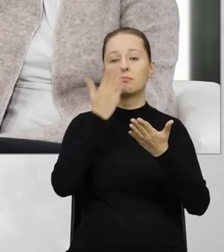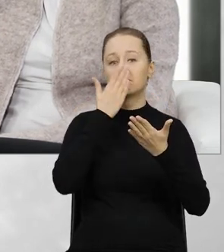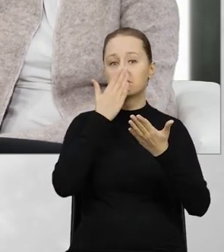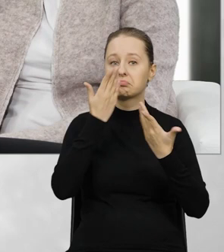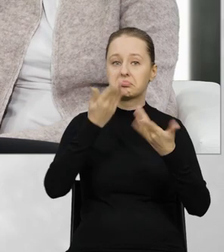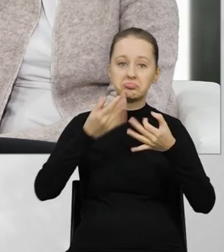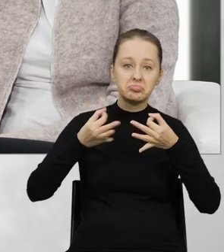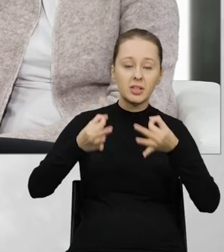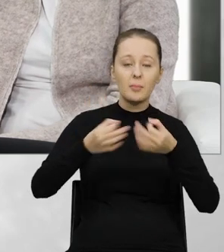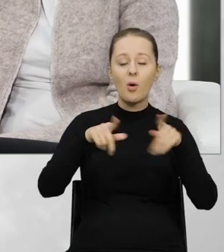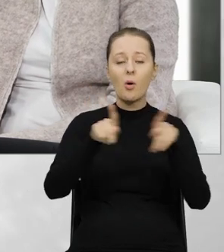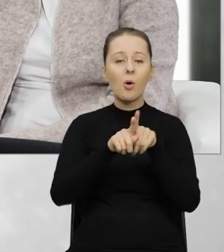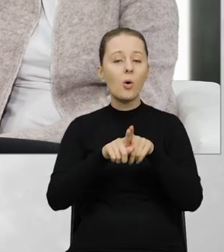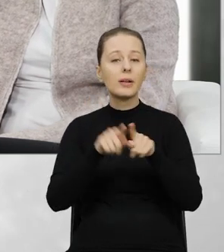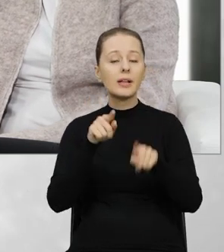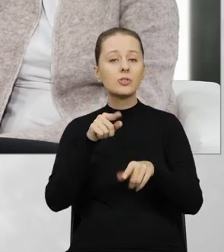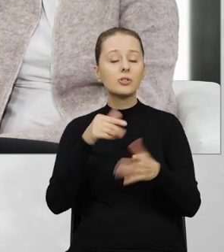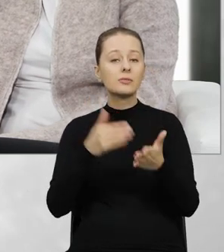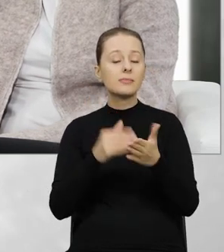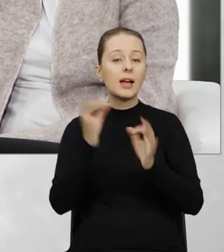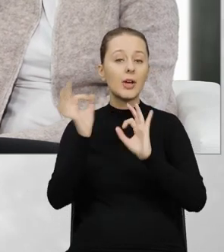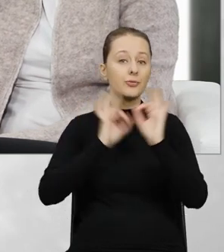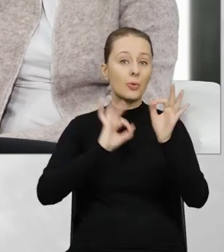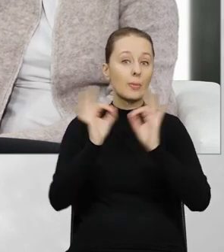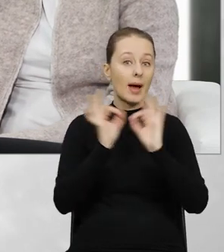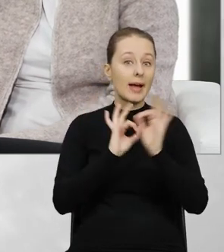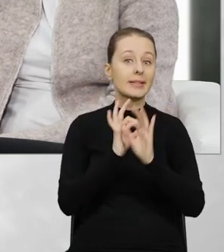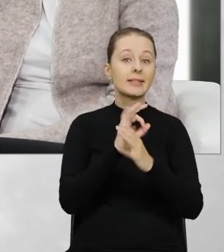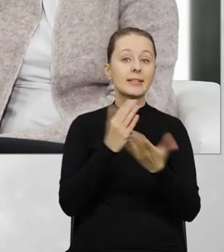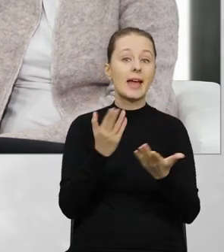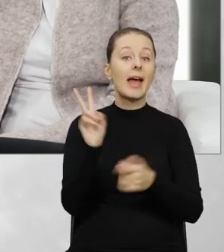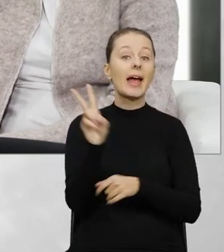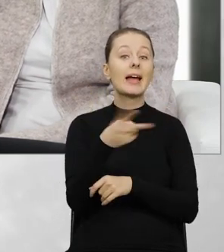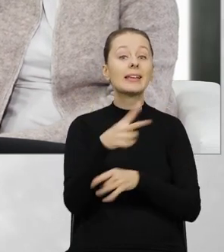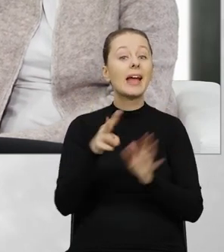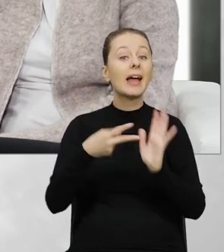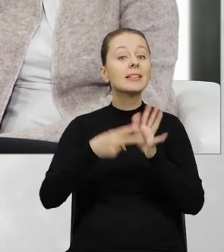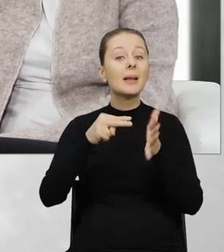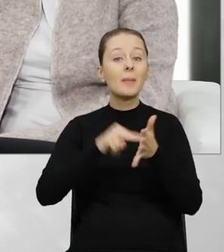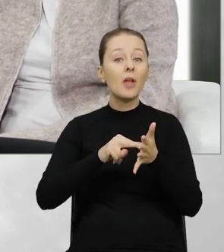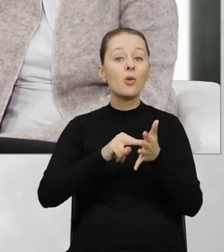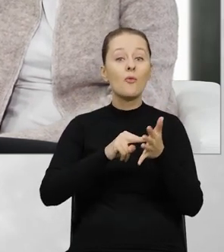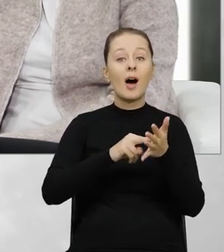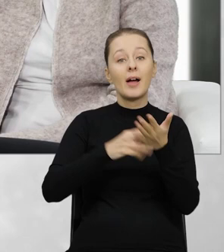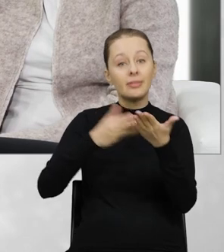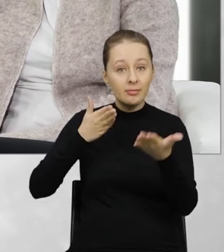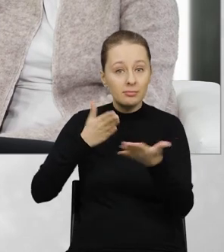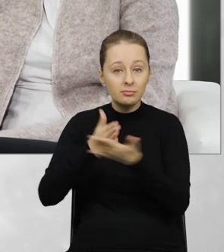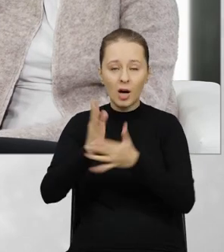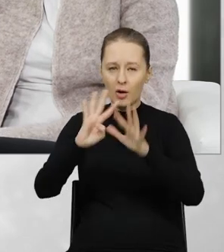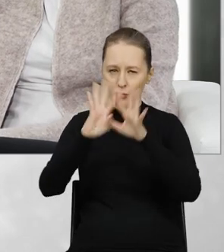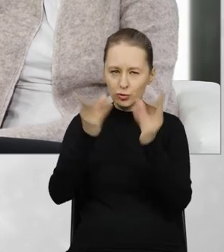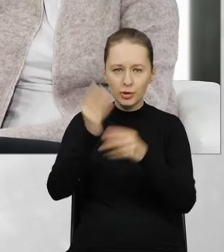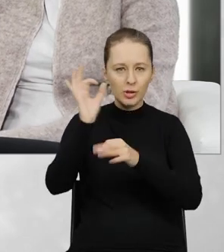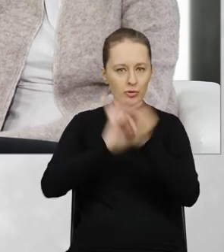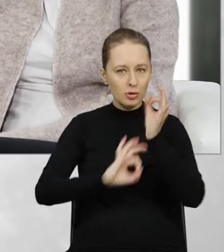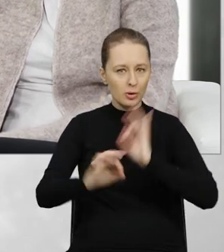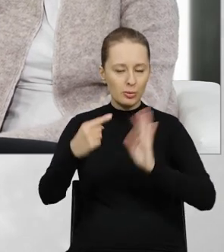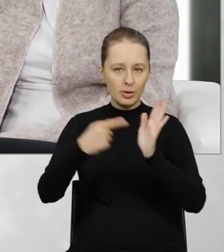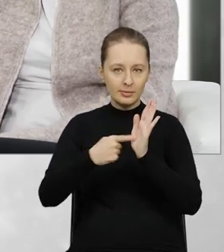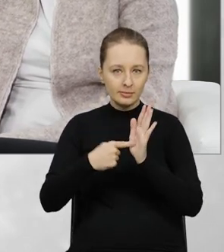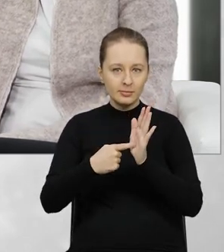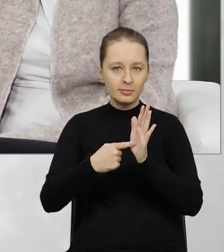przewozowego, informacje na temat tego, kiedy planowany jest ten przejazd, wszystkie szczegóły